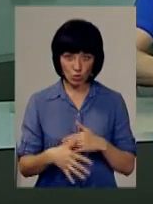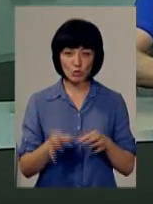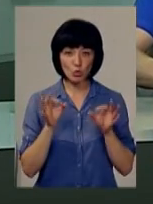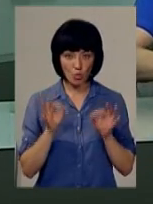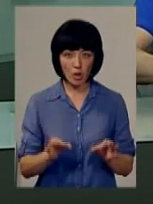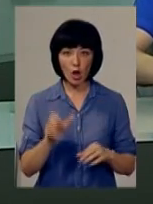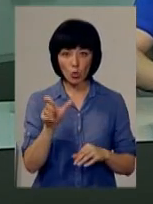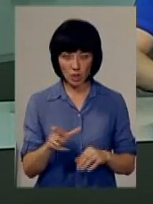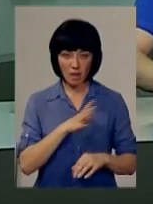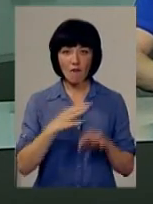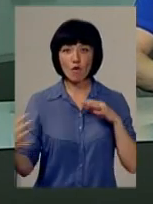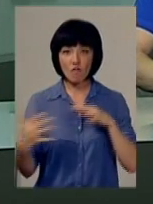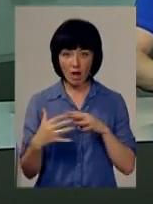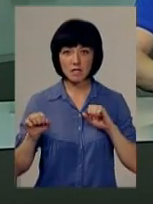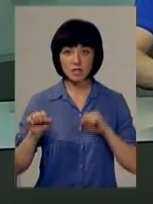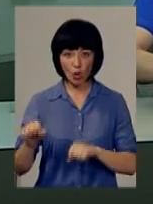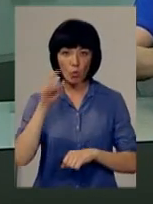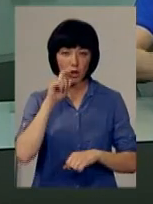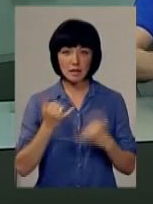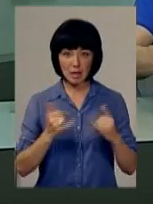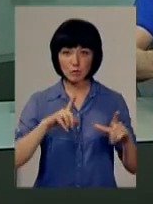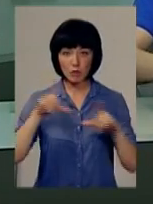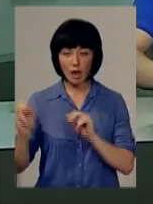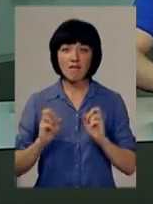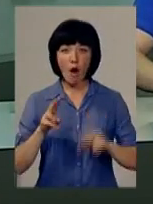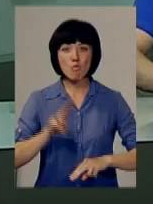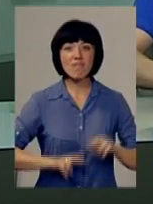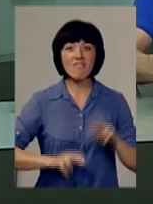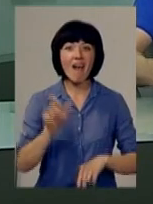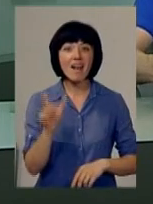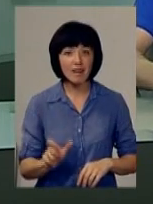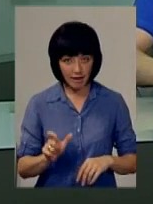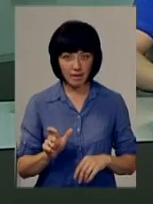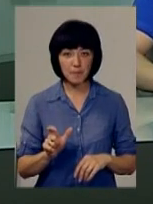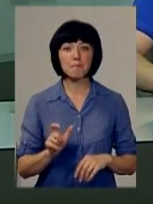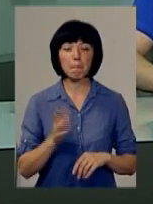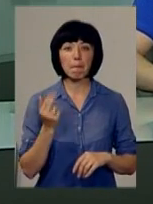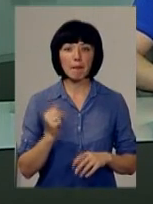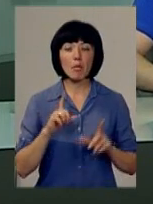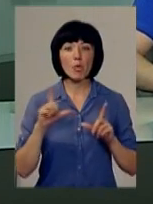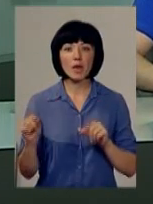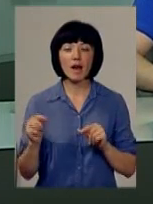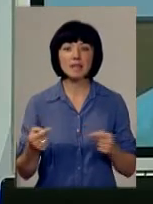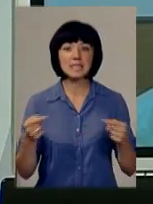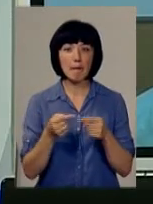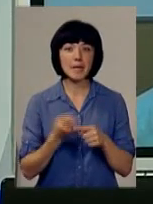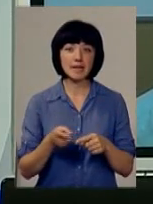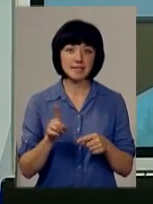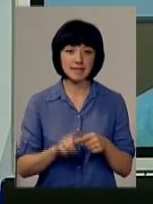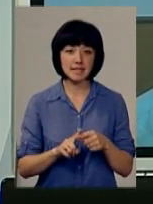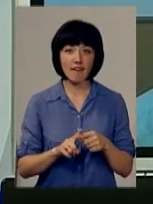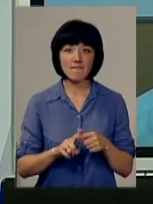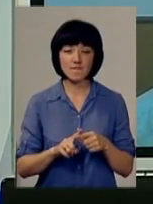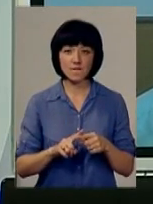Людина воювала, захищала Україну, а зараз вже поїхала як будівельник будувати. Як будівельник поїхала саме, так, саме на ці